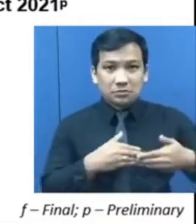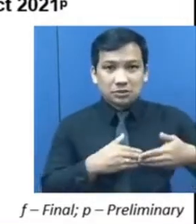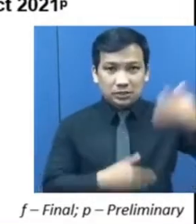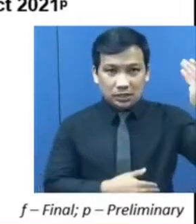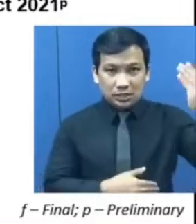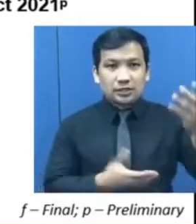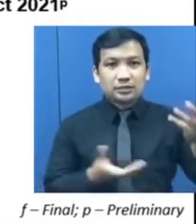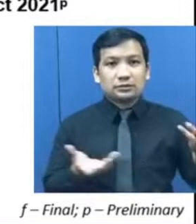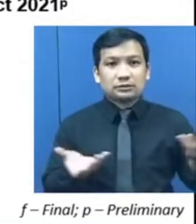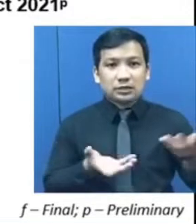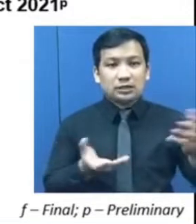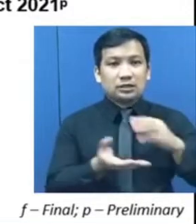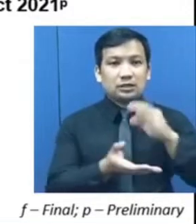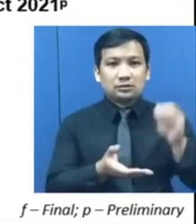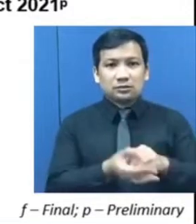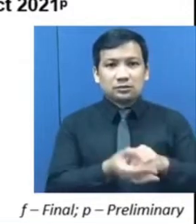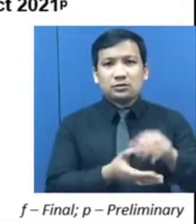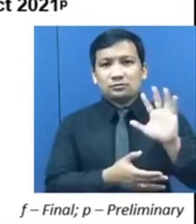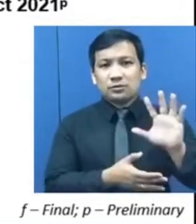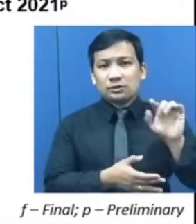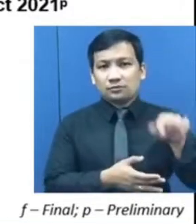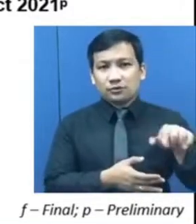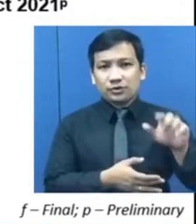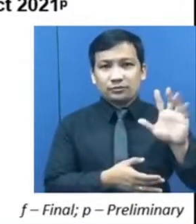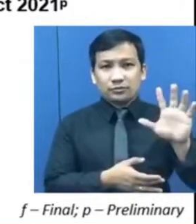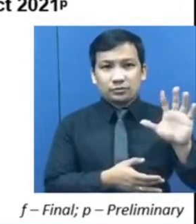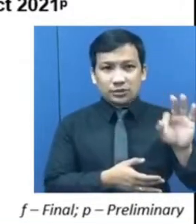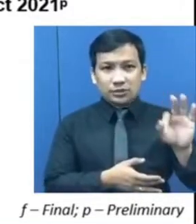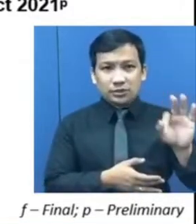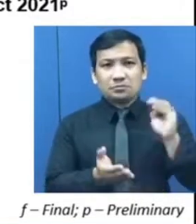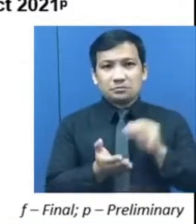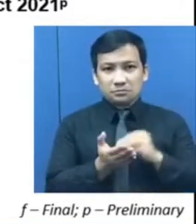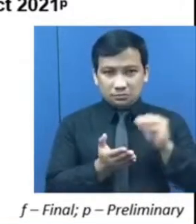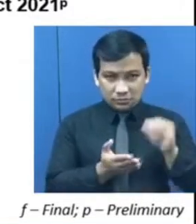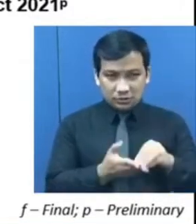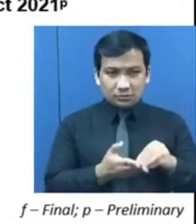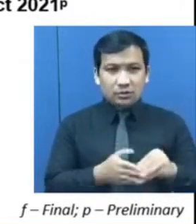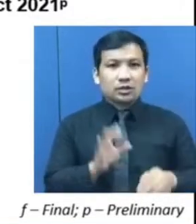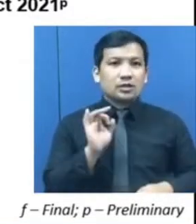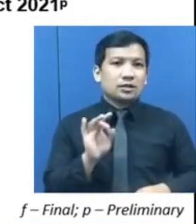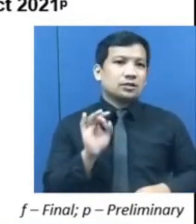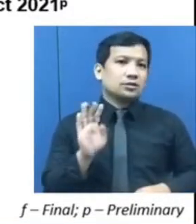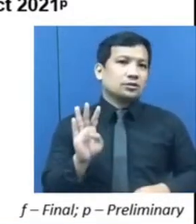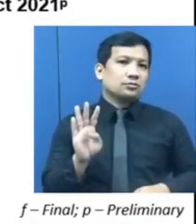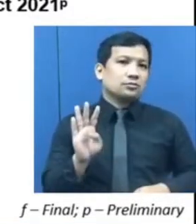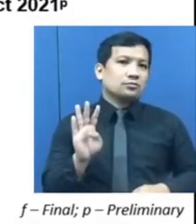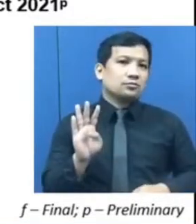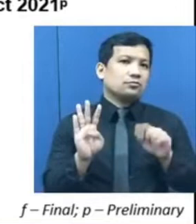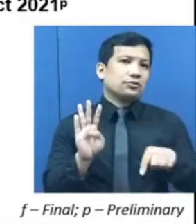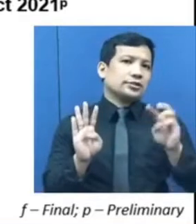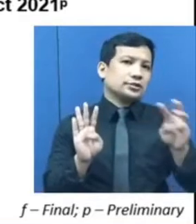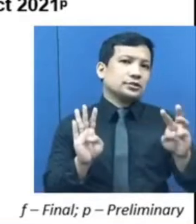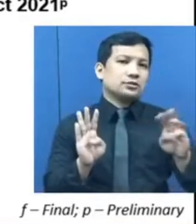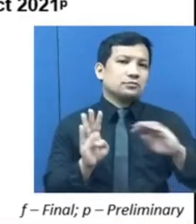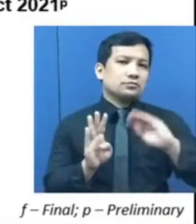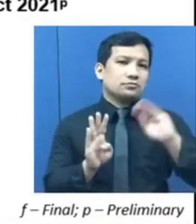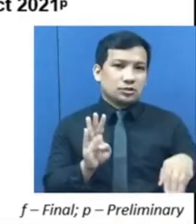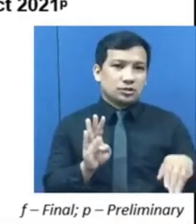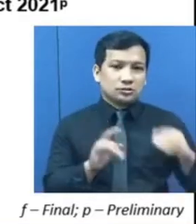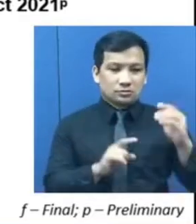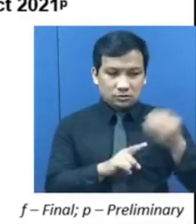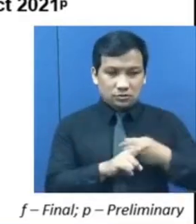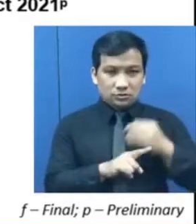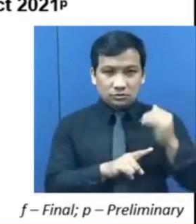sa naitalang 5.59 million o 84.6% nitong Hulyo